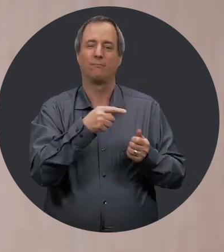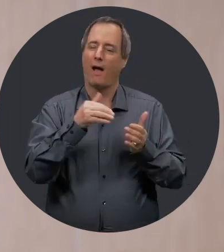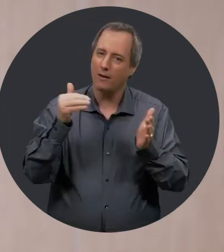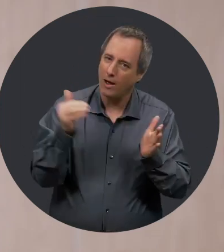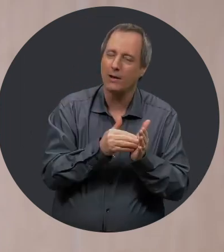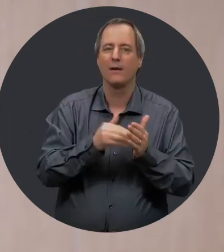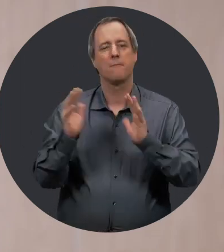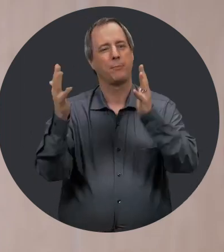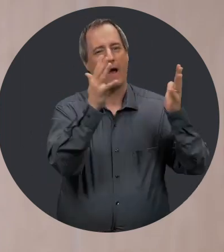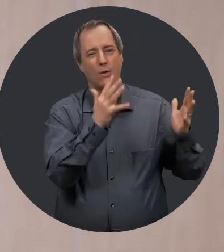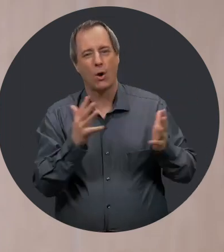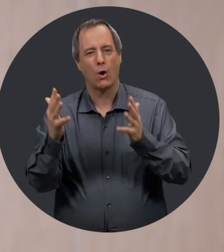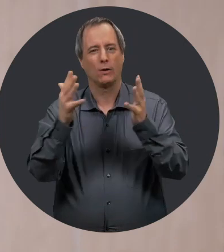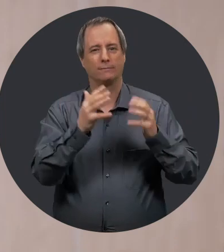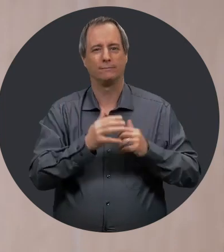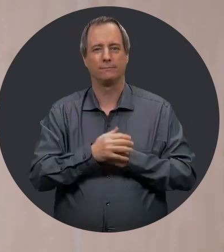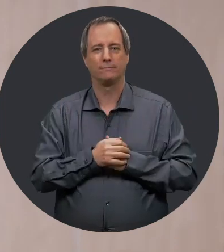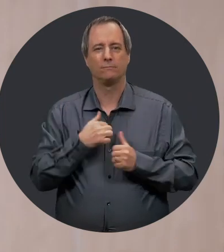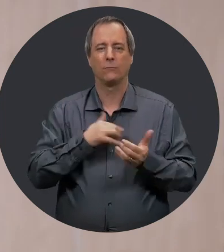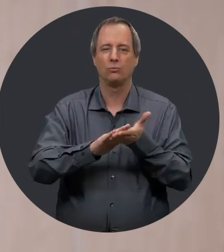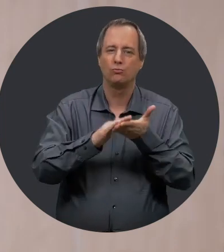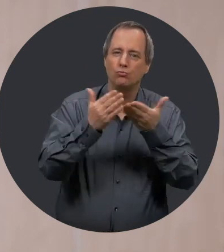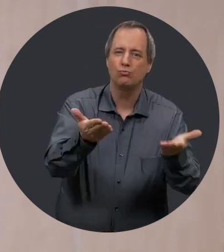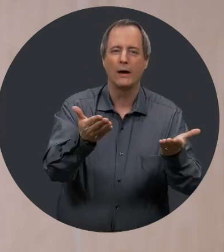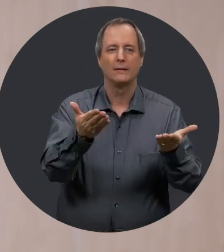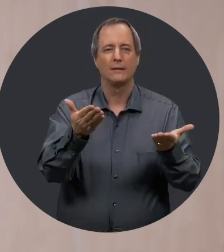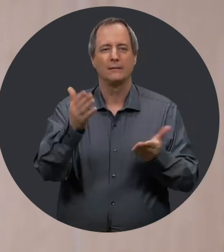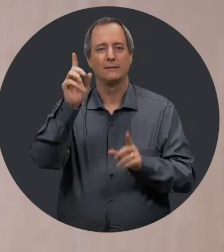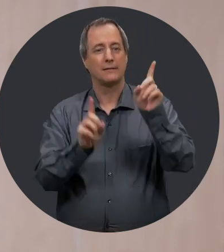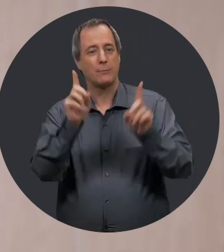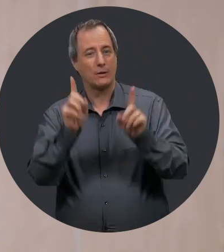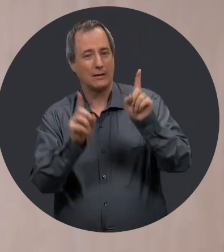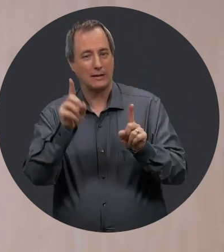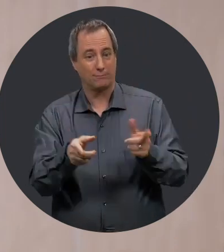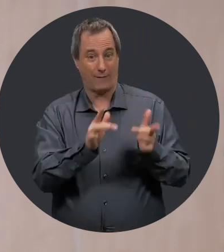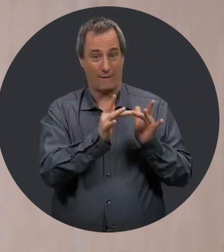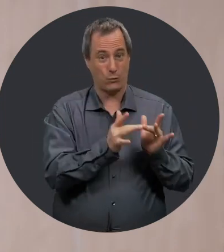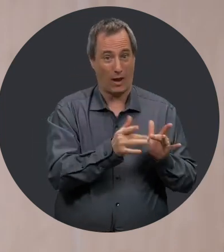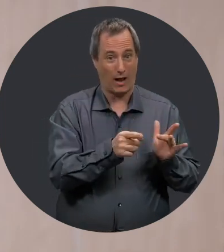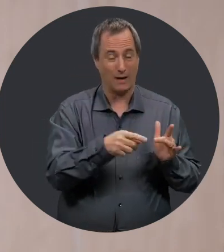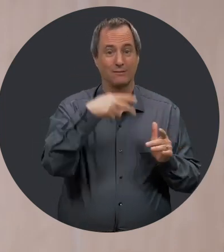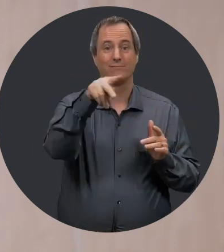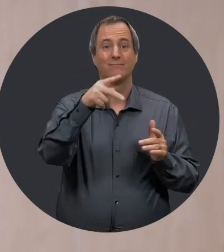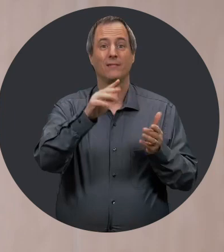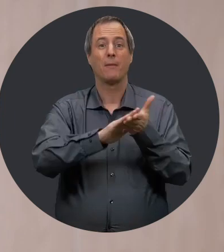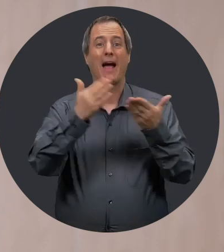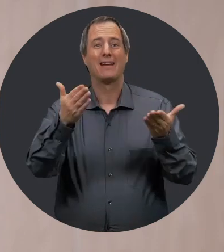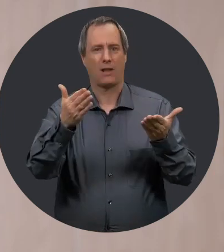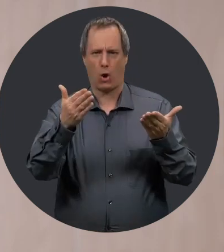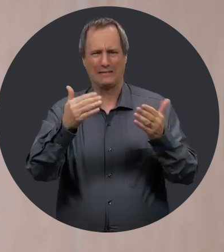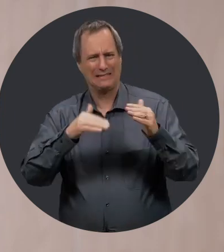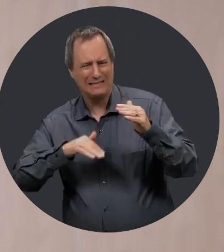Conseil d'administration, encore une fois, bravo. Je souhaite de tout cœur que cette cérémonie, bien que virtuelle,